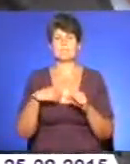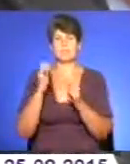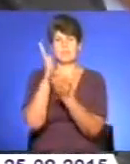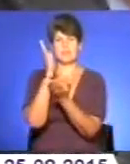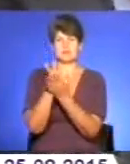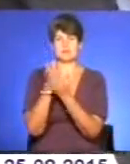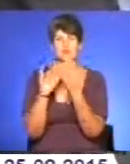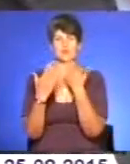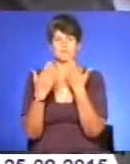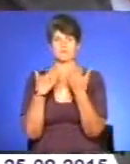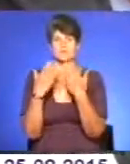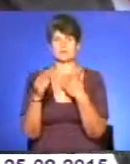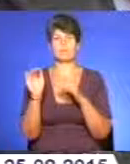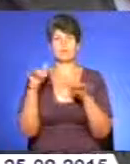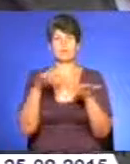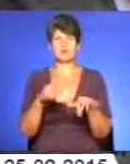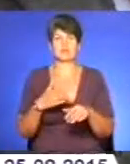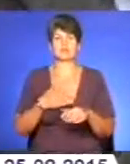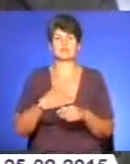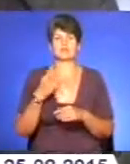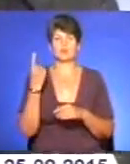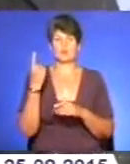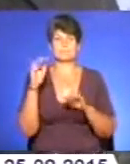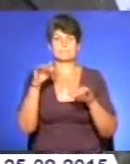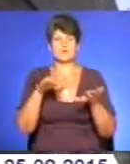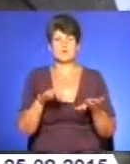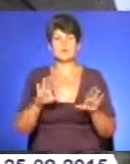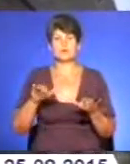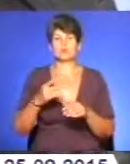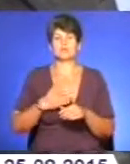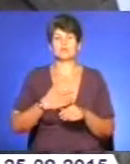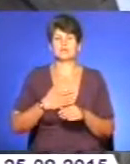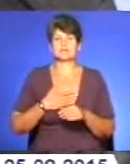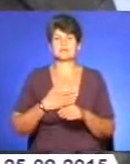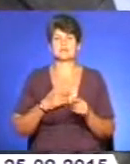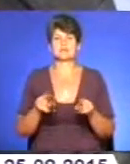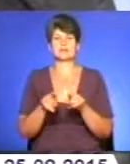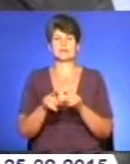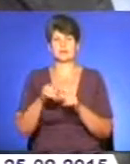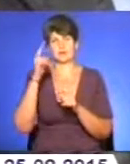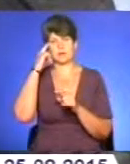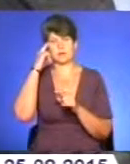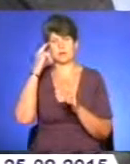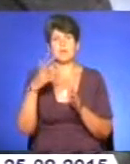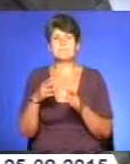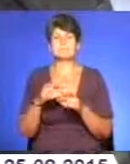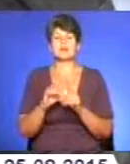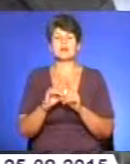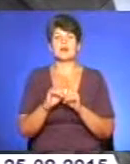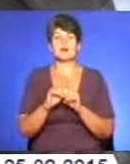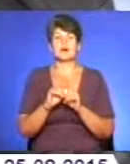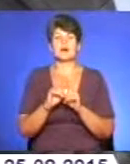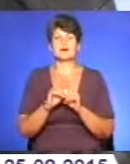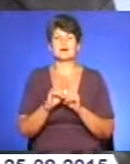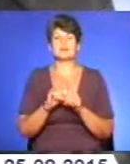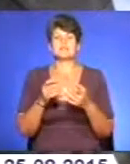общаться по морю, у нас одно море. Потом, у нас одинаковий менталітет. Ми оба свободолюбові